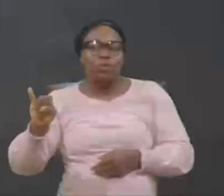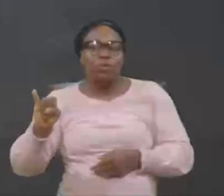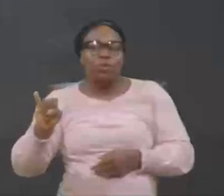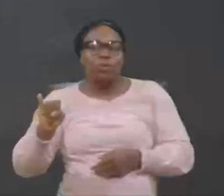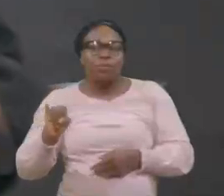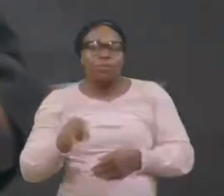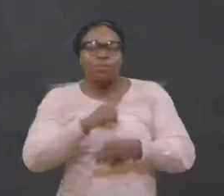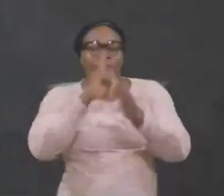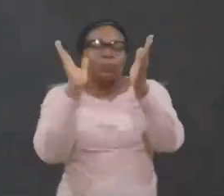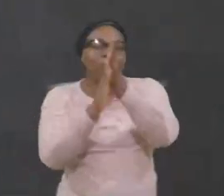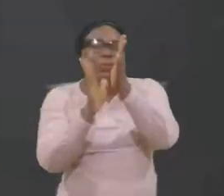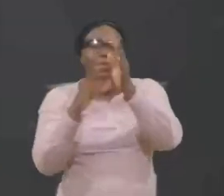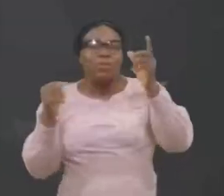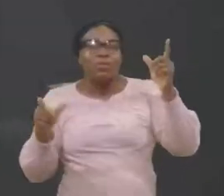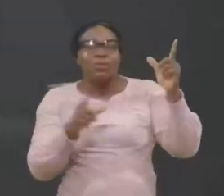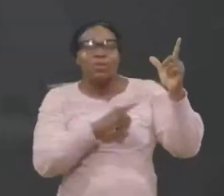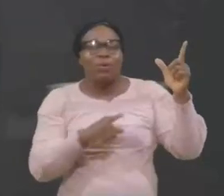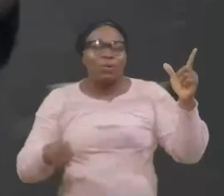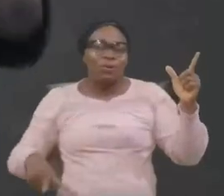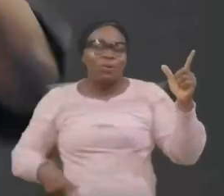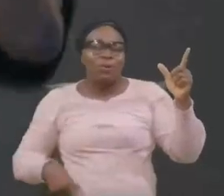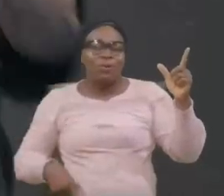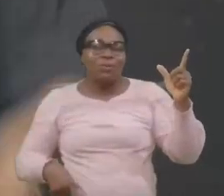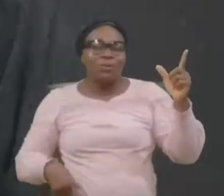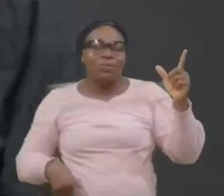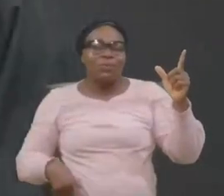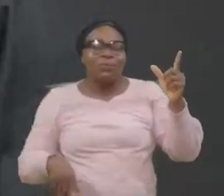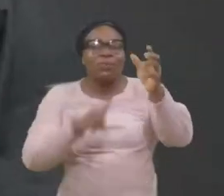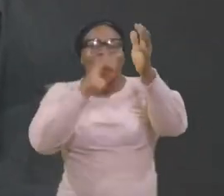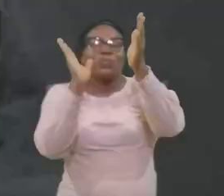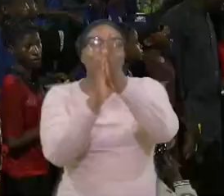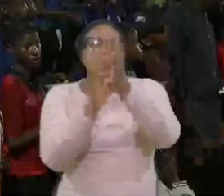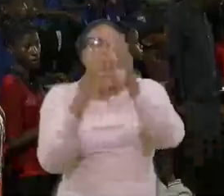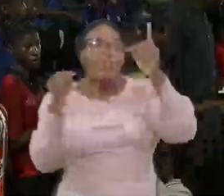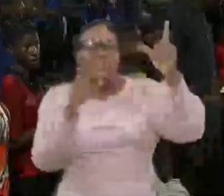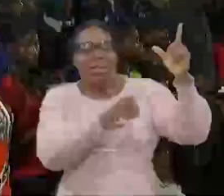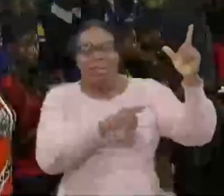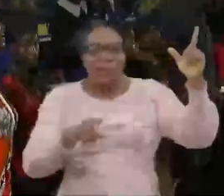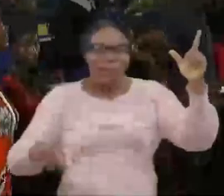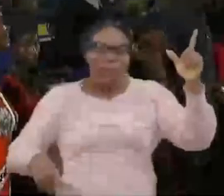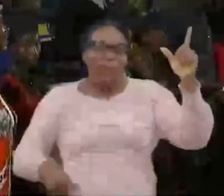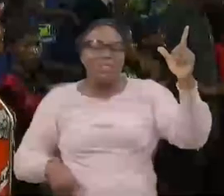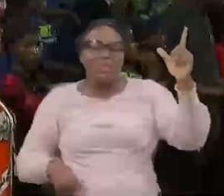gloire à dieu gloire à dieu